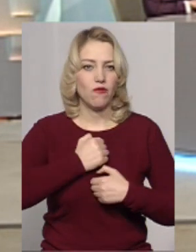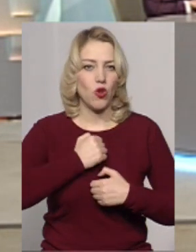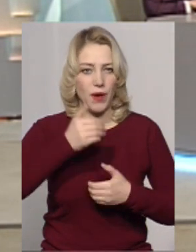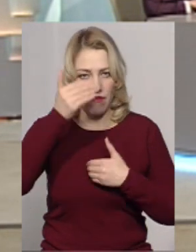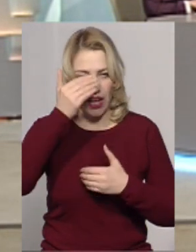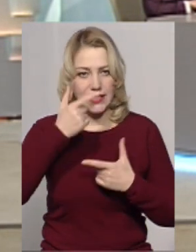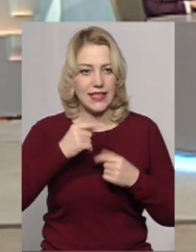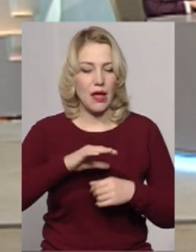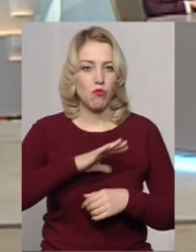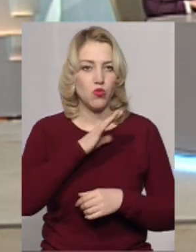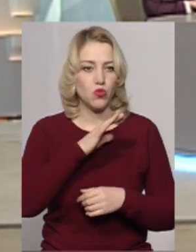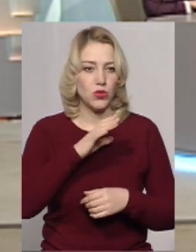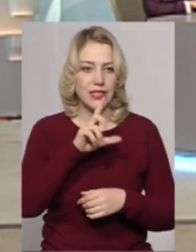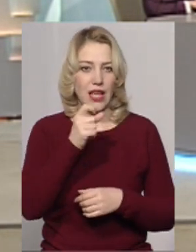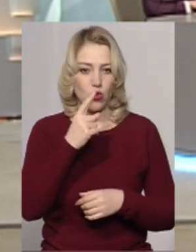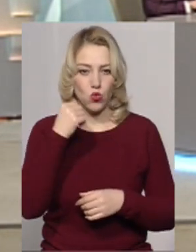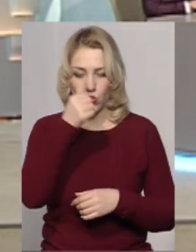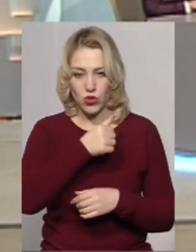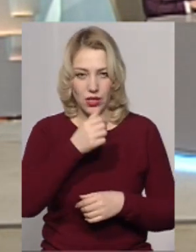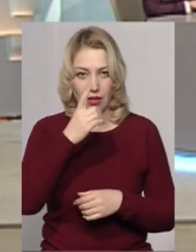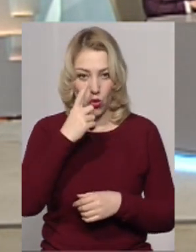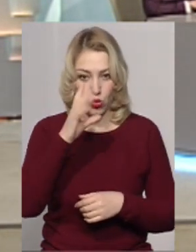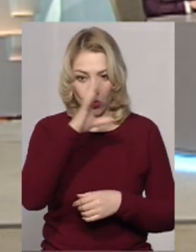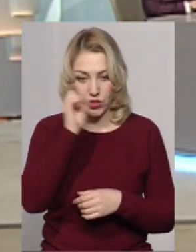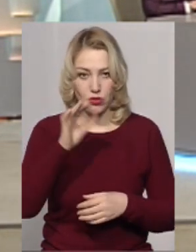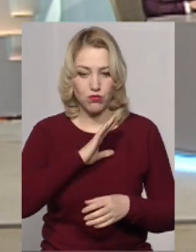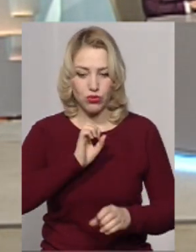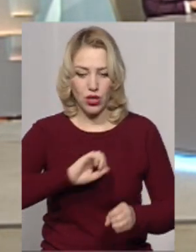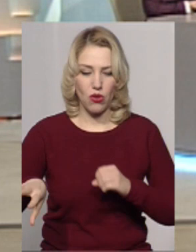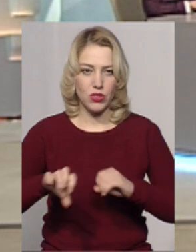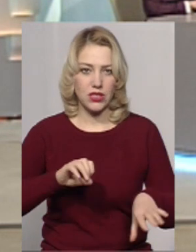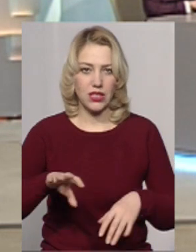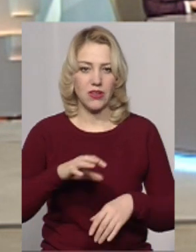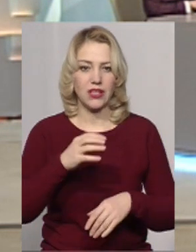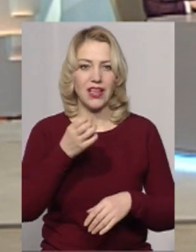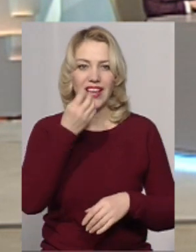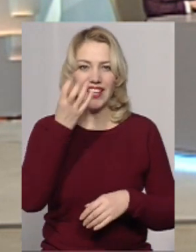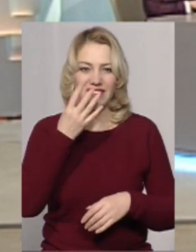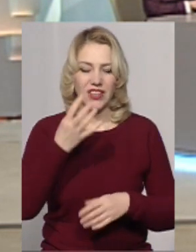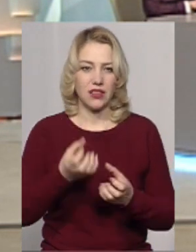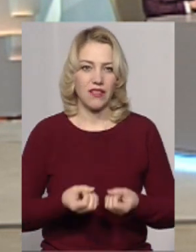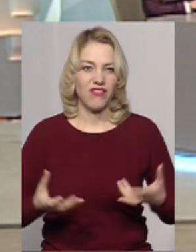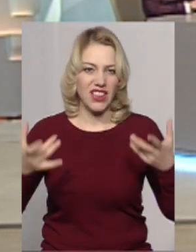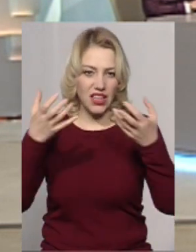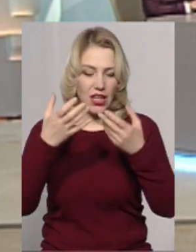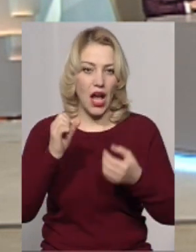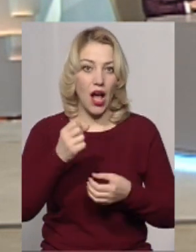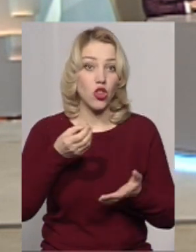Там, де за одну ніч було розкидано вінки і квіти, а дорожчі квіти продавалися